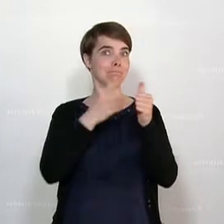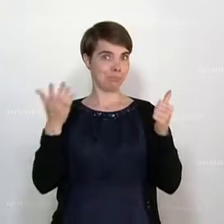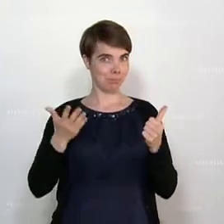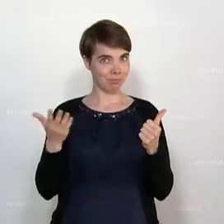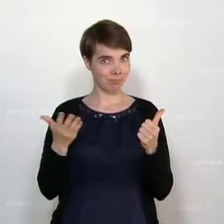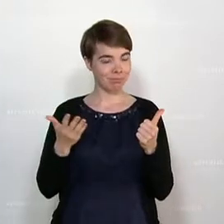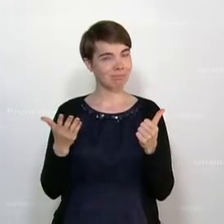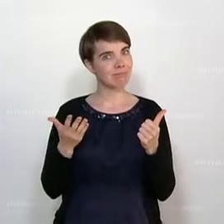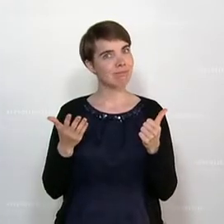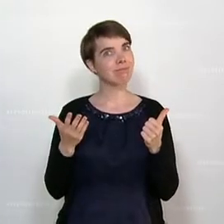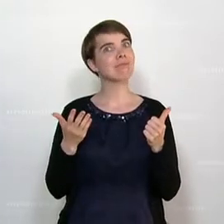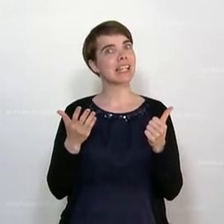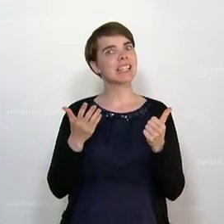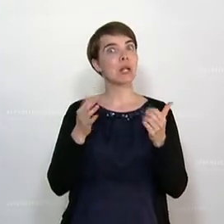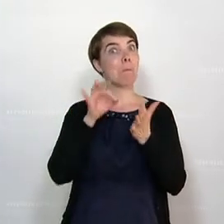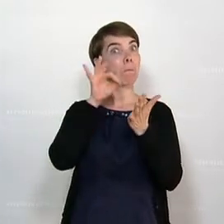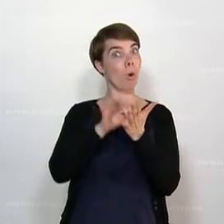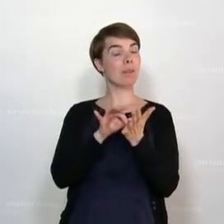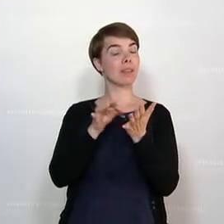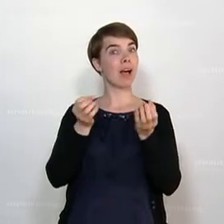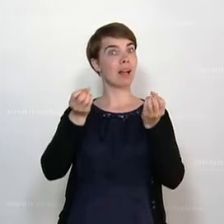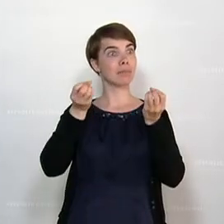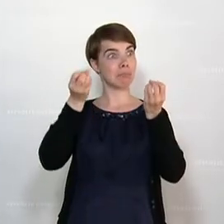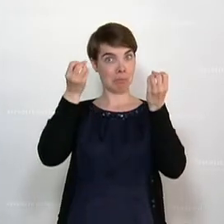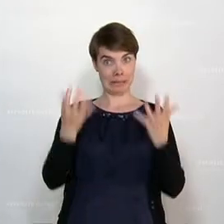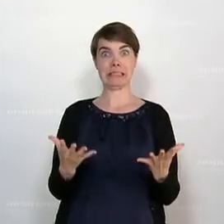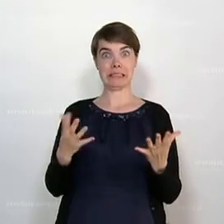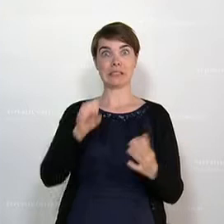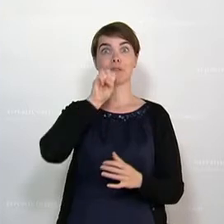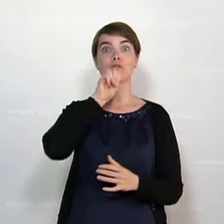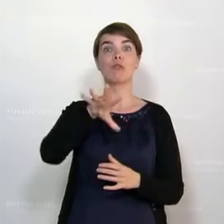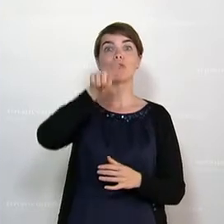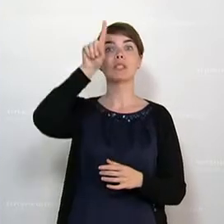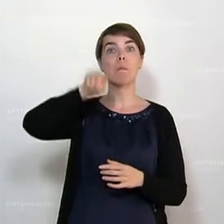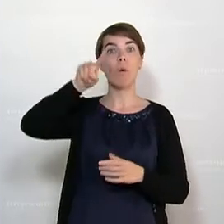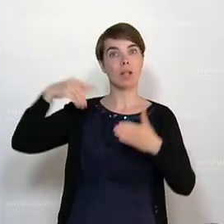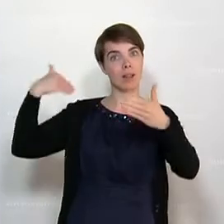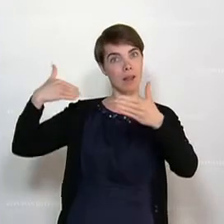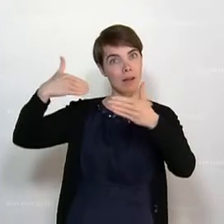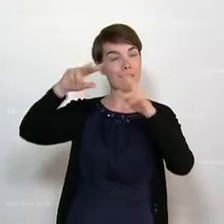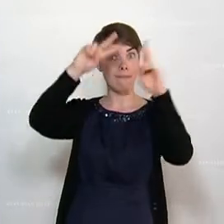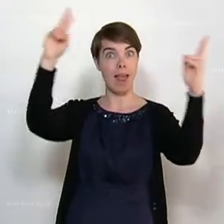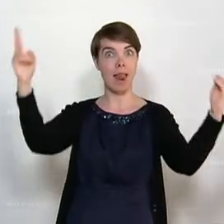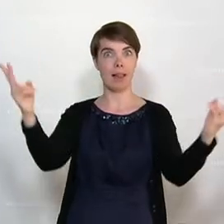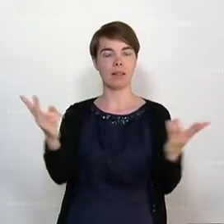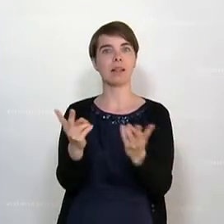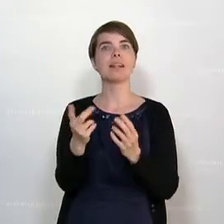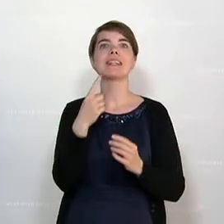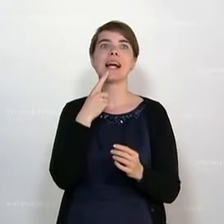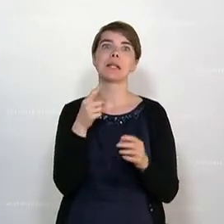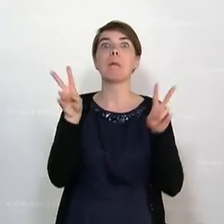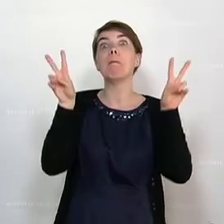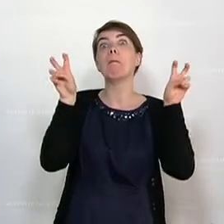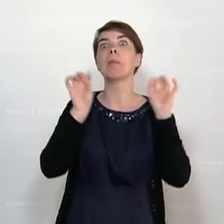wenn man das, was sich derzeit abspielt oder in den letzten 15 Monaten sich weltweit abgespielt hat, als sogenannte Pandemie